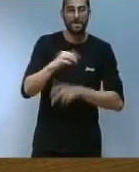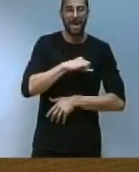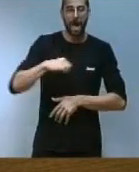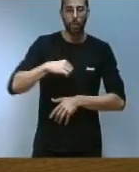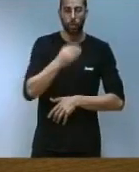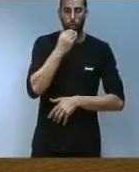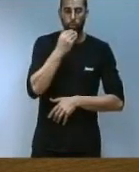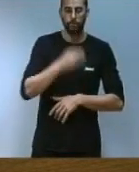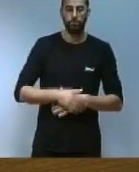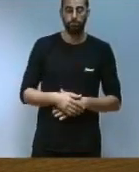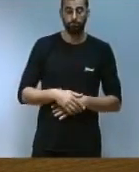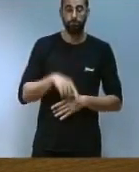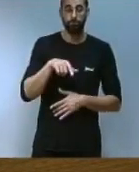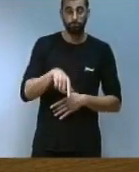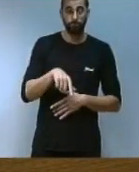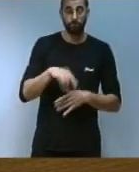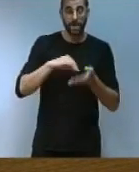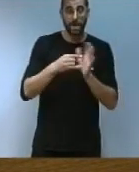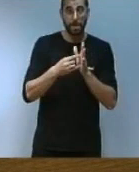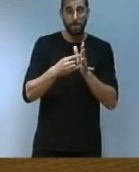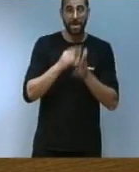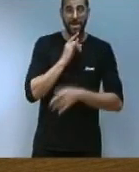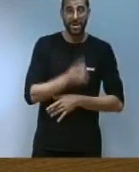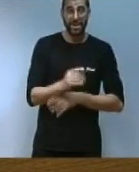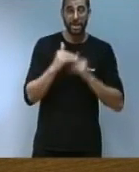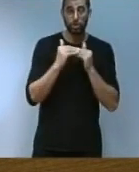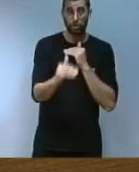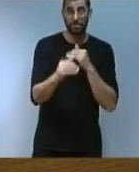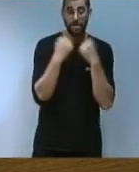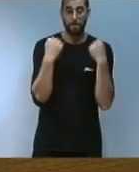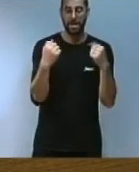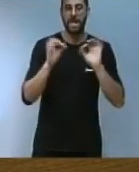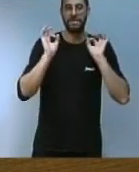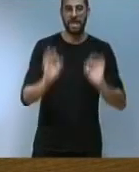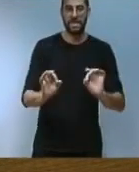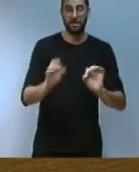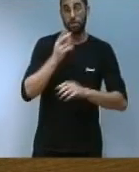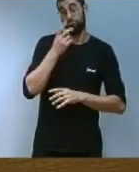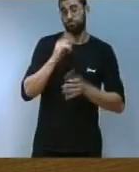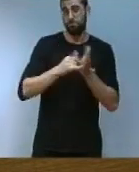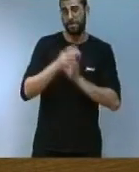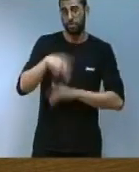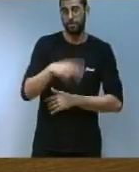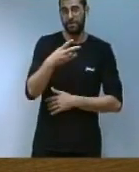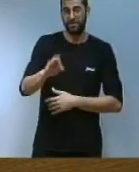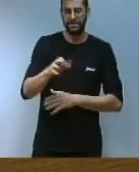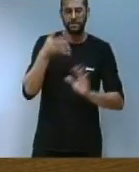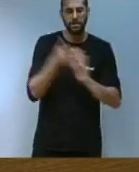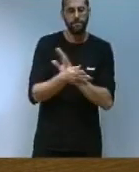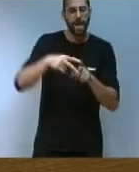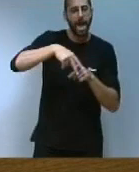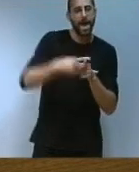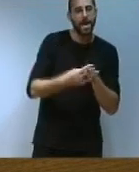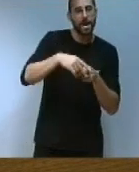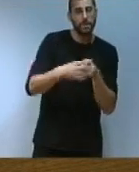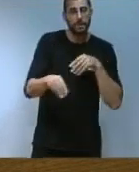Estos són els pilars del Pla d'Energia Sostenible de la Comunitat Valenciana 2020 que constitueix la nostra eina estratègica